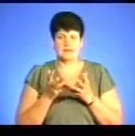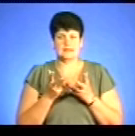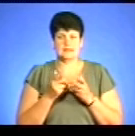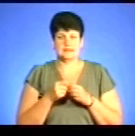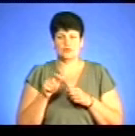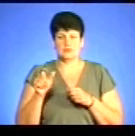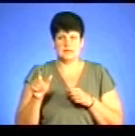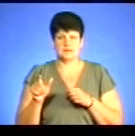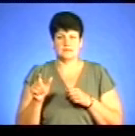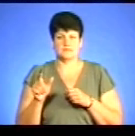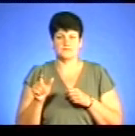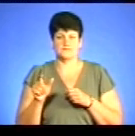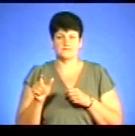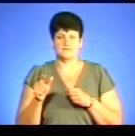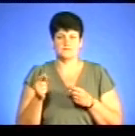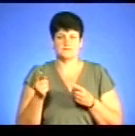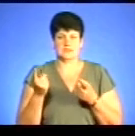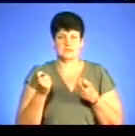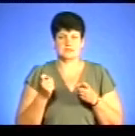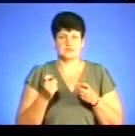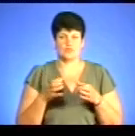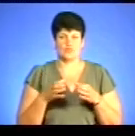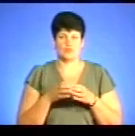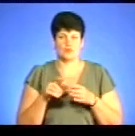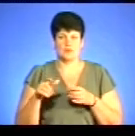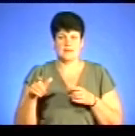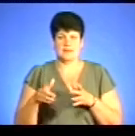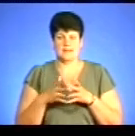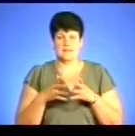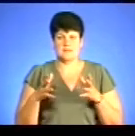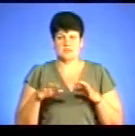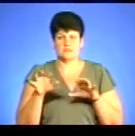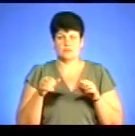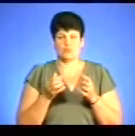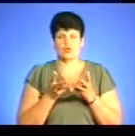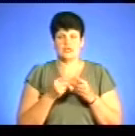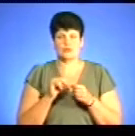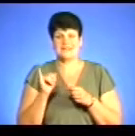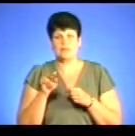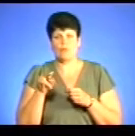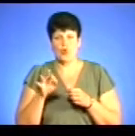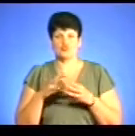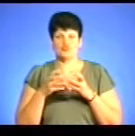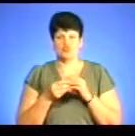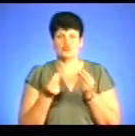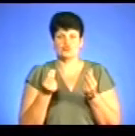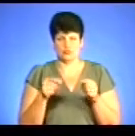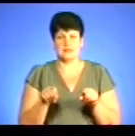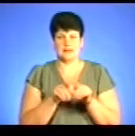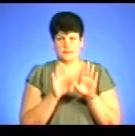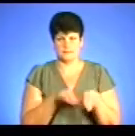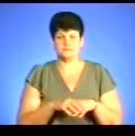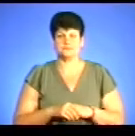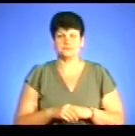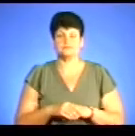задійних в даній групі осіб, і найбільше вилучення по кількості і по суму. Яка відповідальність чекає цих людей?